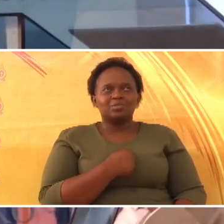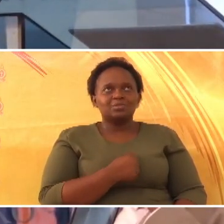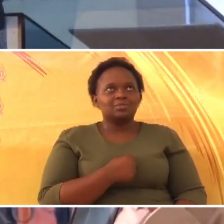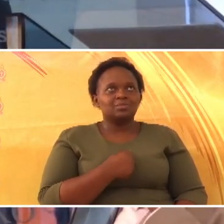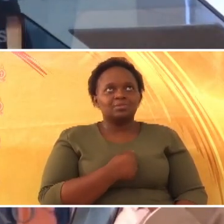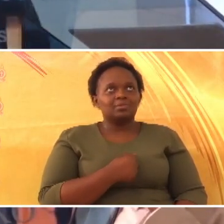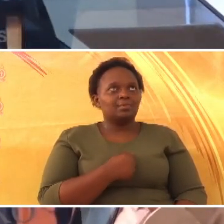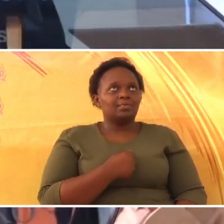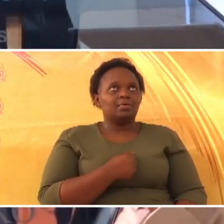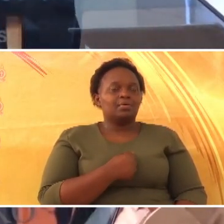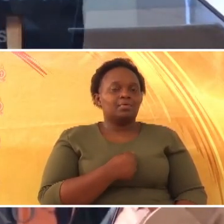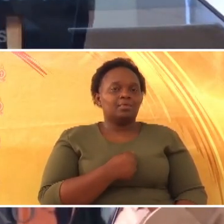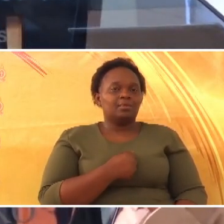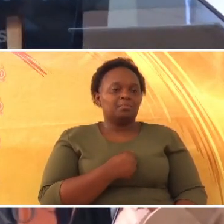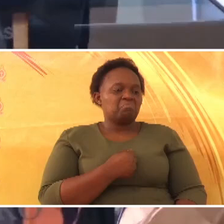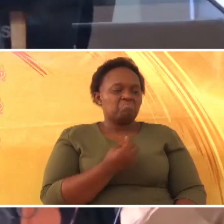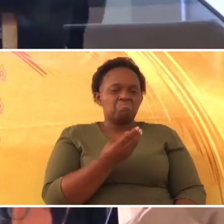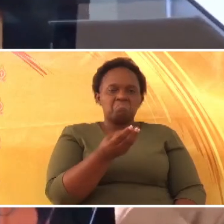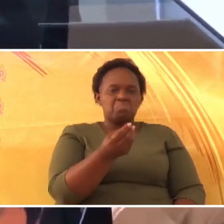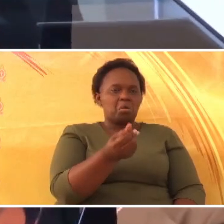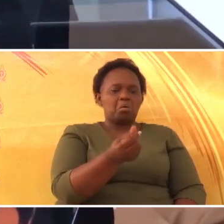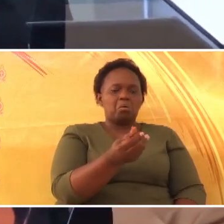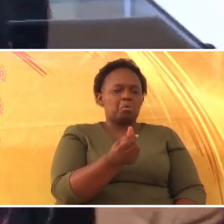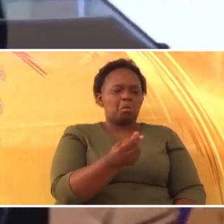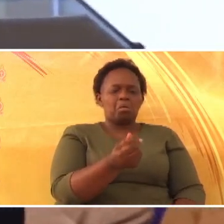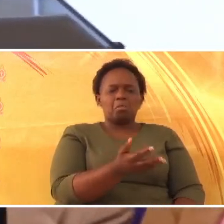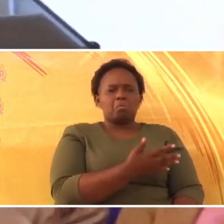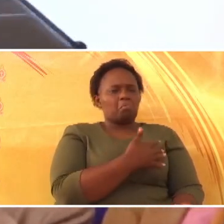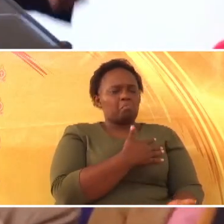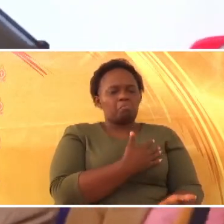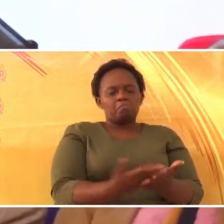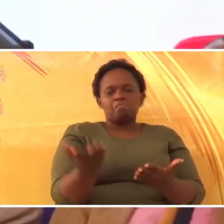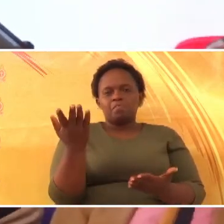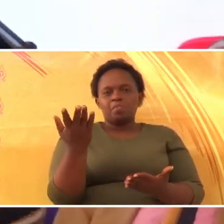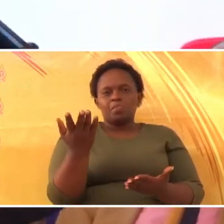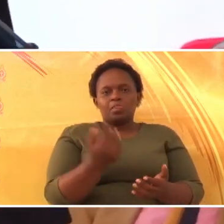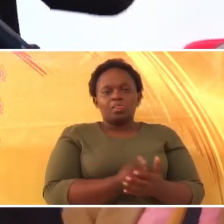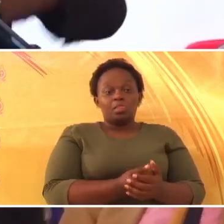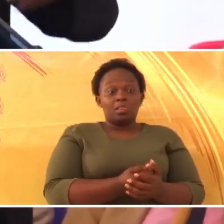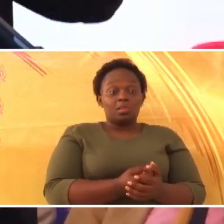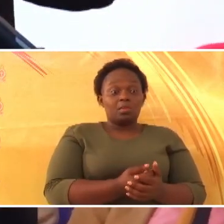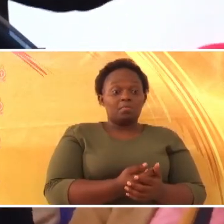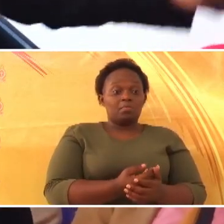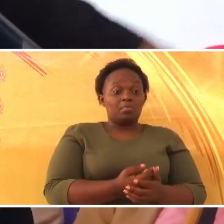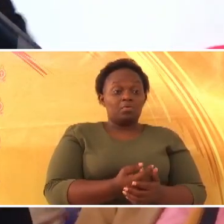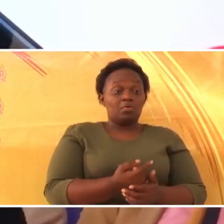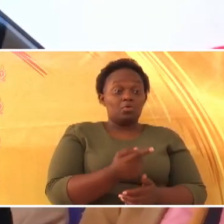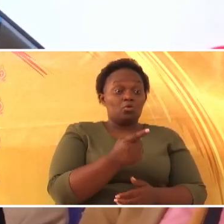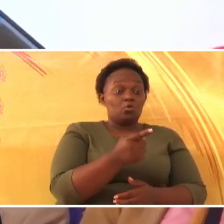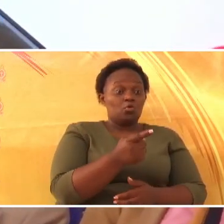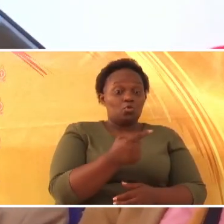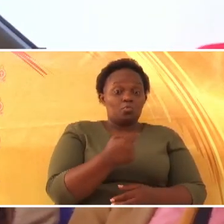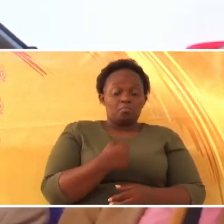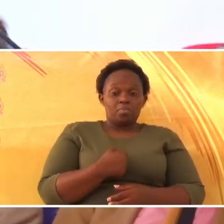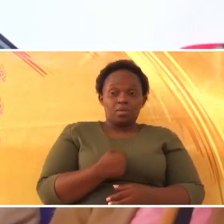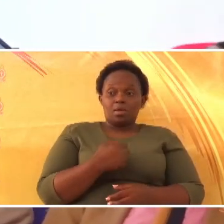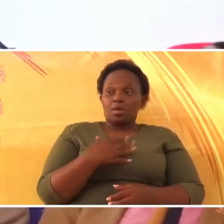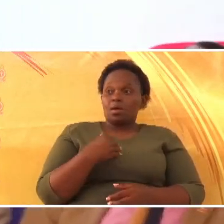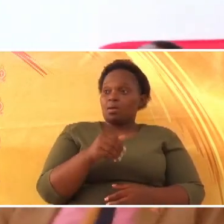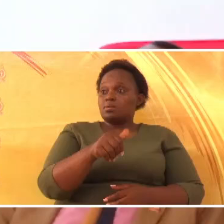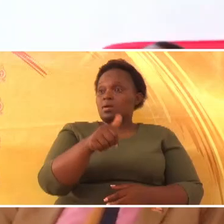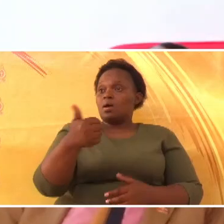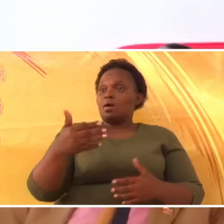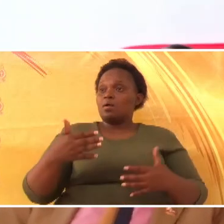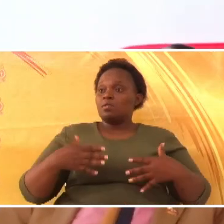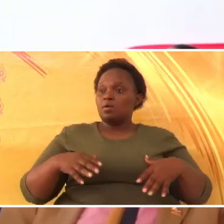that is useless now. We, wewe na mimi na wale wengine, ambao hatu